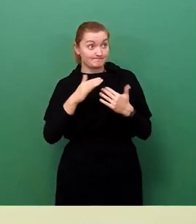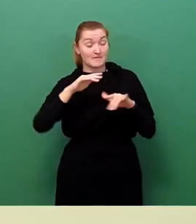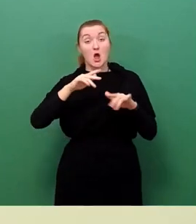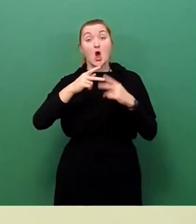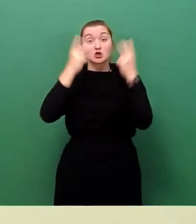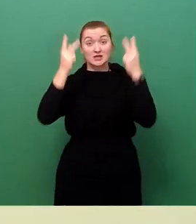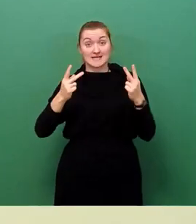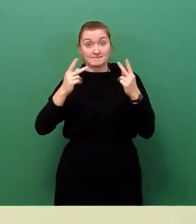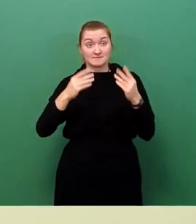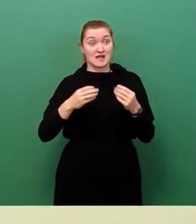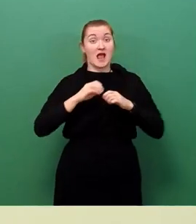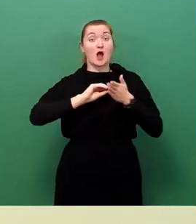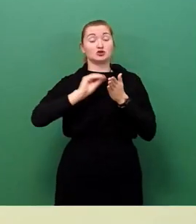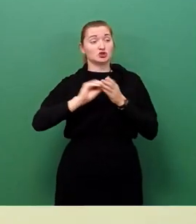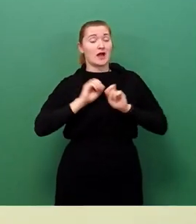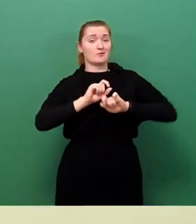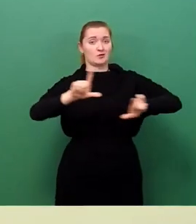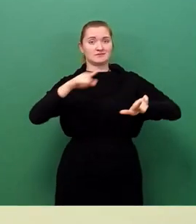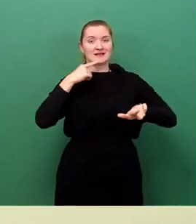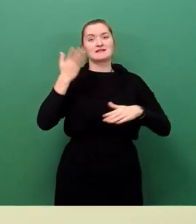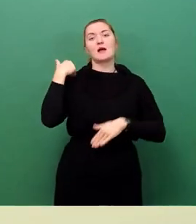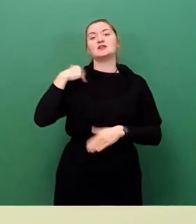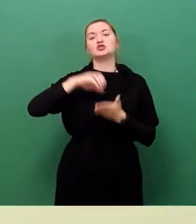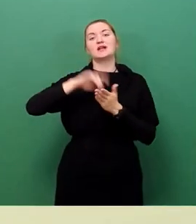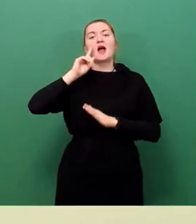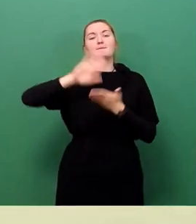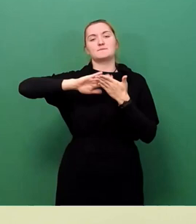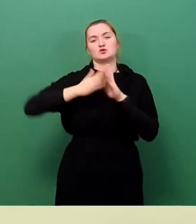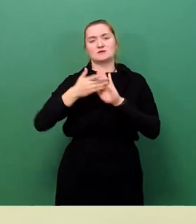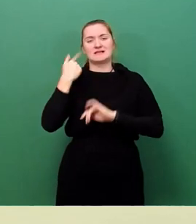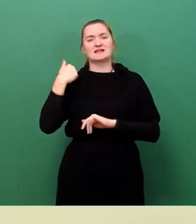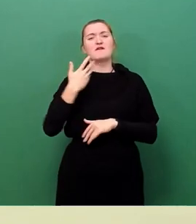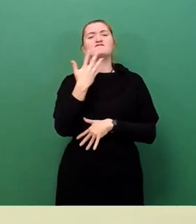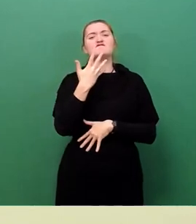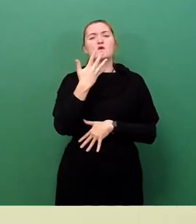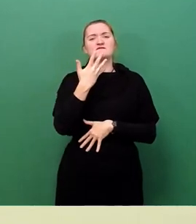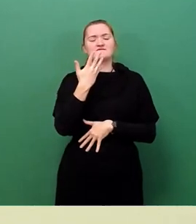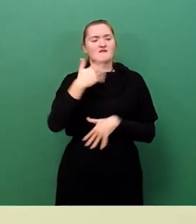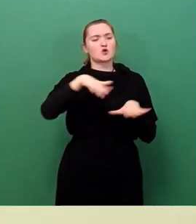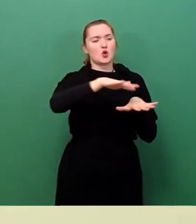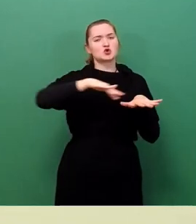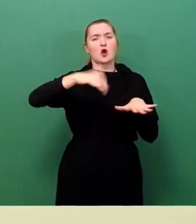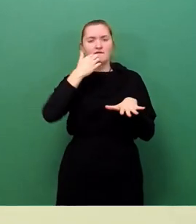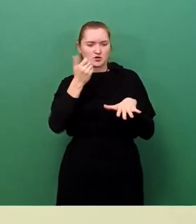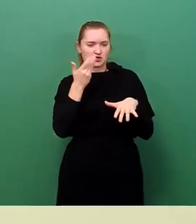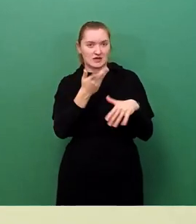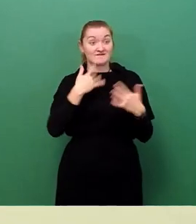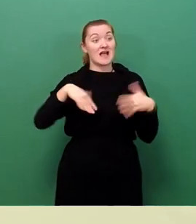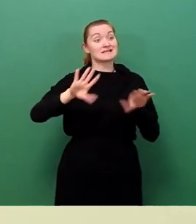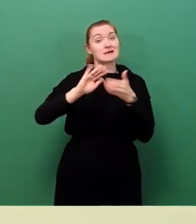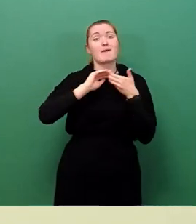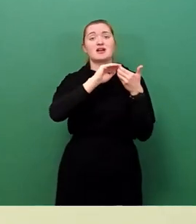Stadtratsbeschluss, der vorsieht, pro Jahr fünf Grundstücke genauso auszuschreiben, damit gemeinschaftliche Wohnformen,